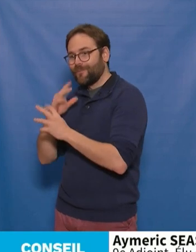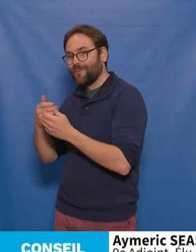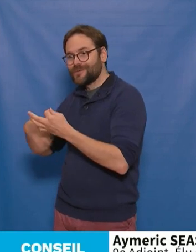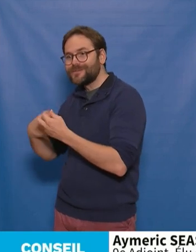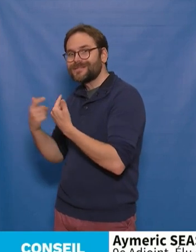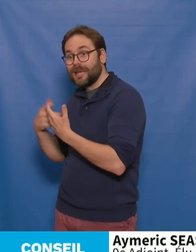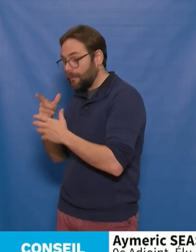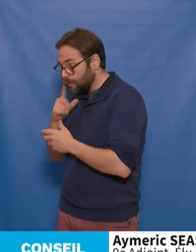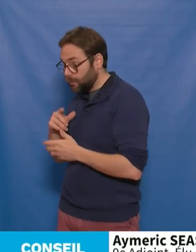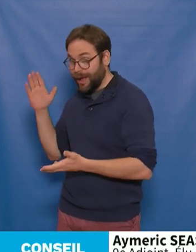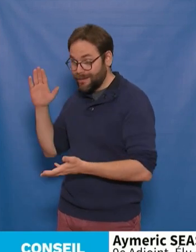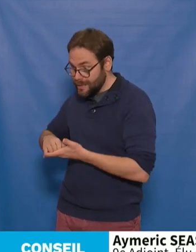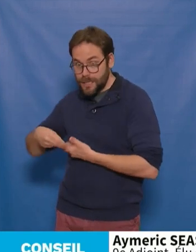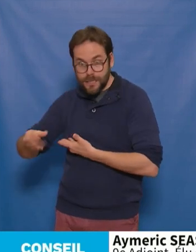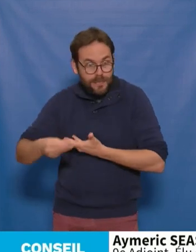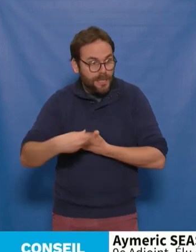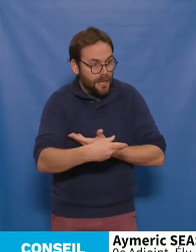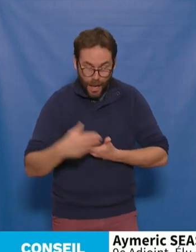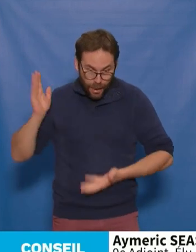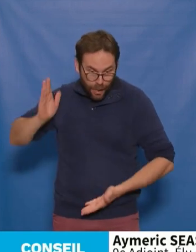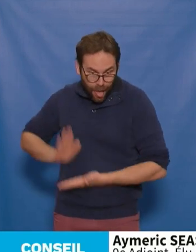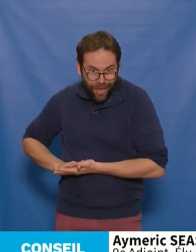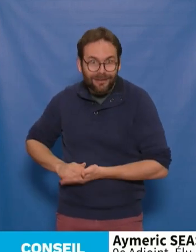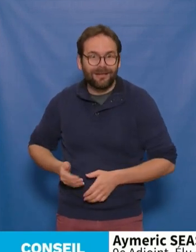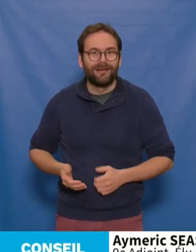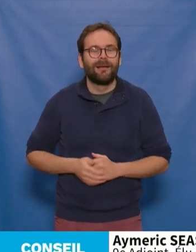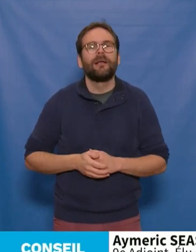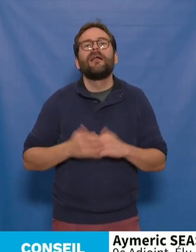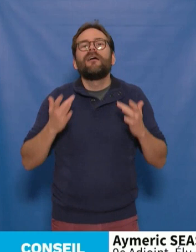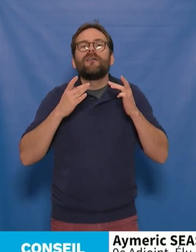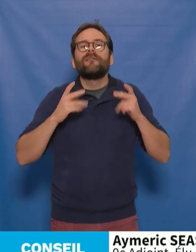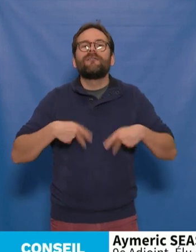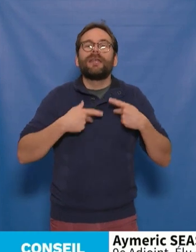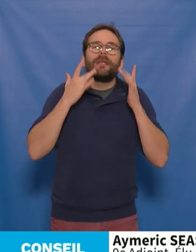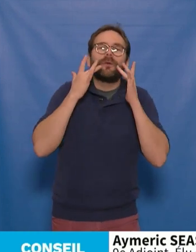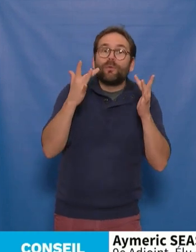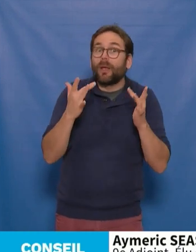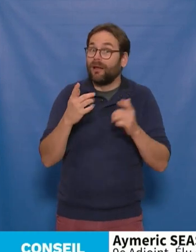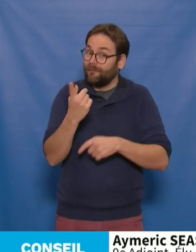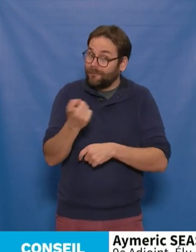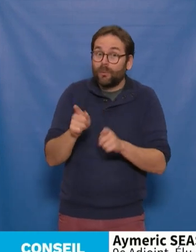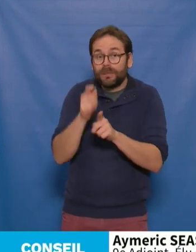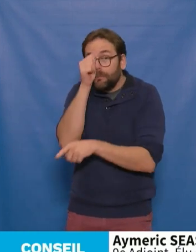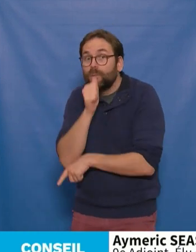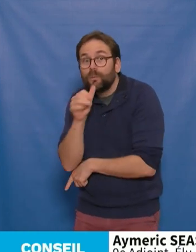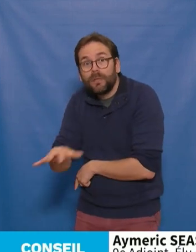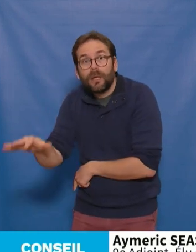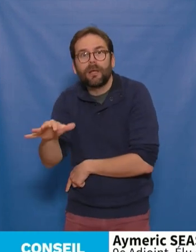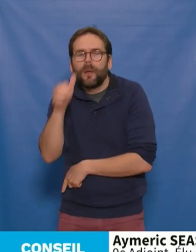que nous sommes à ce stade débordés par notre succès. Cette vie culturelle, elle passe par nos musées, nos musées que la métropole